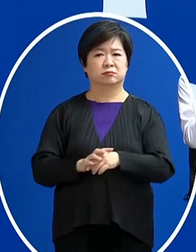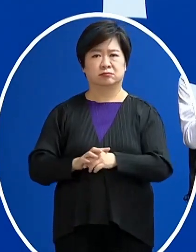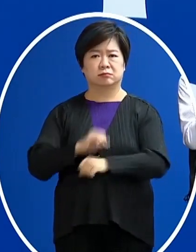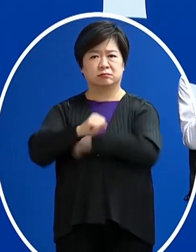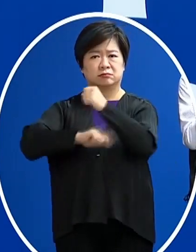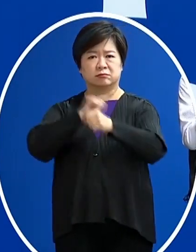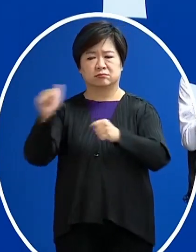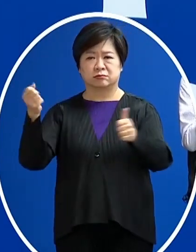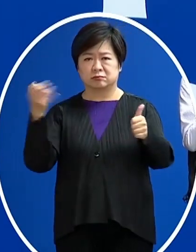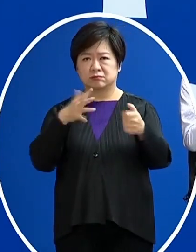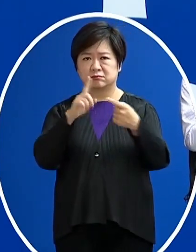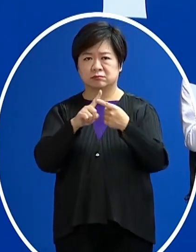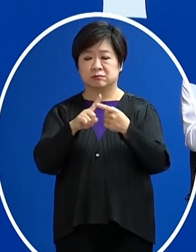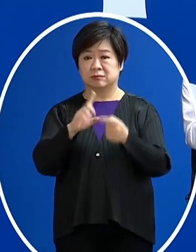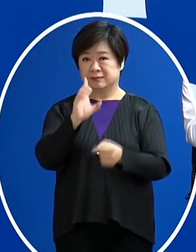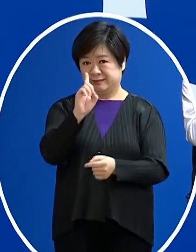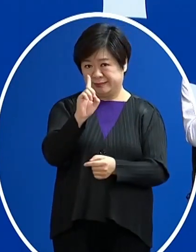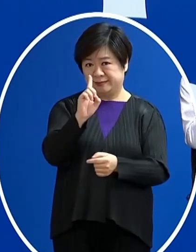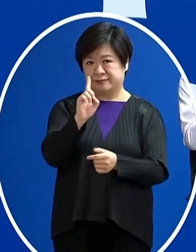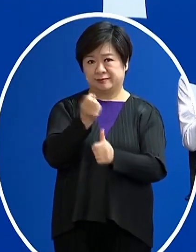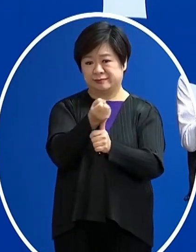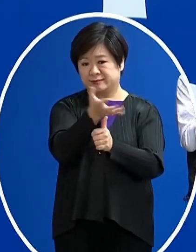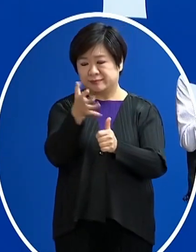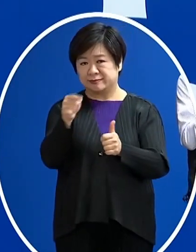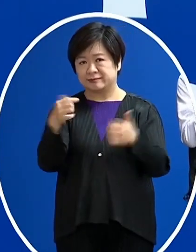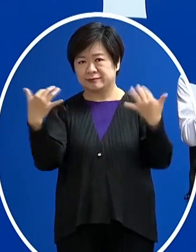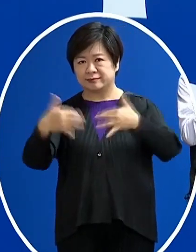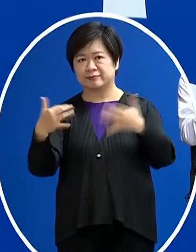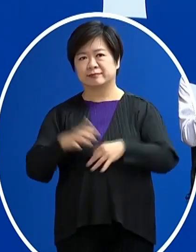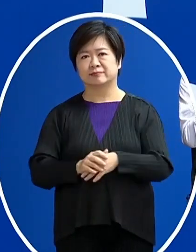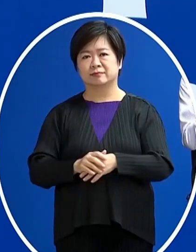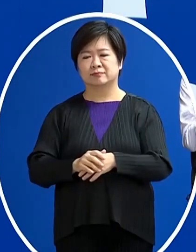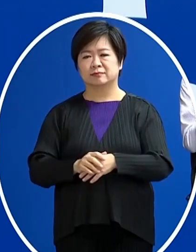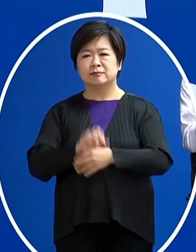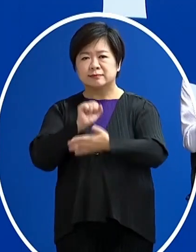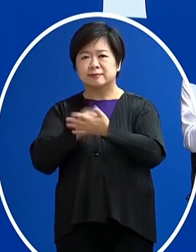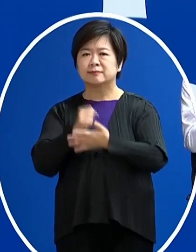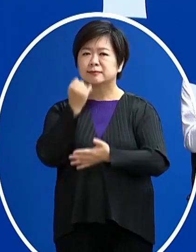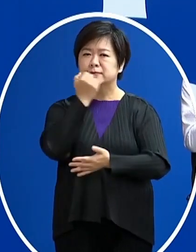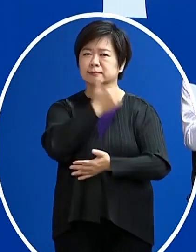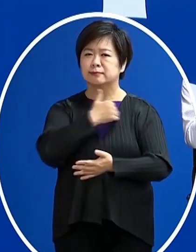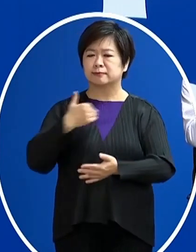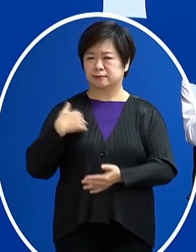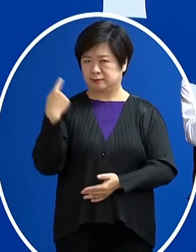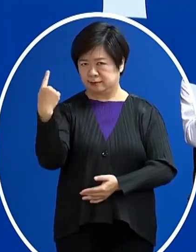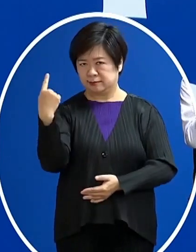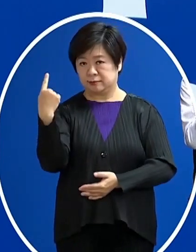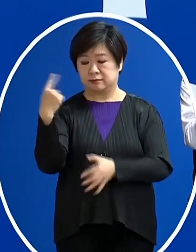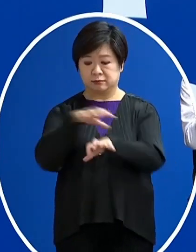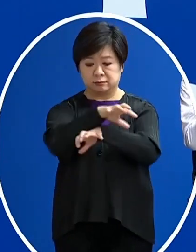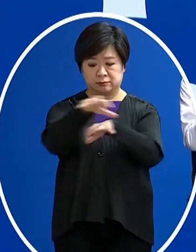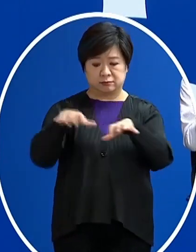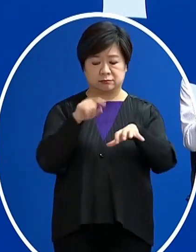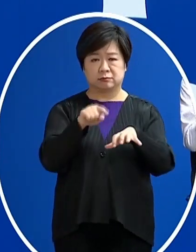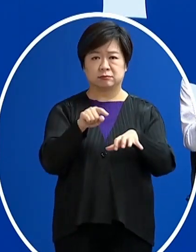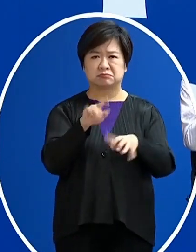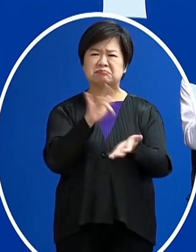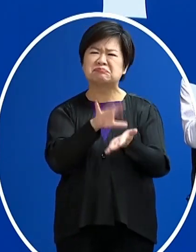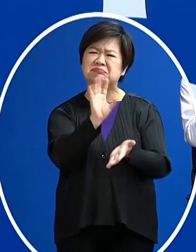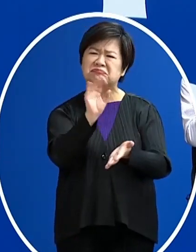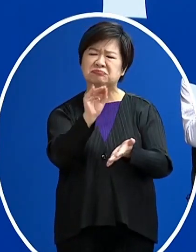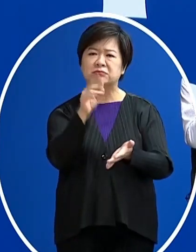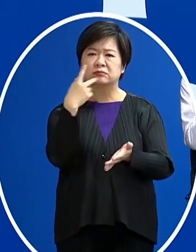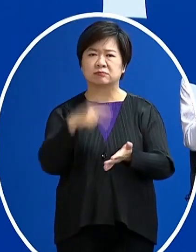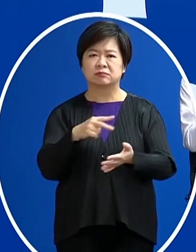傳染這個事情在我們這個調查當中 我們還是會把它列入一個可能的來源質疑 當然就環境的部分 我們也會再做